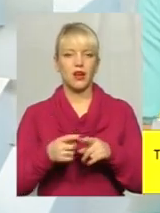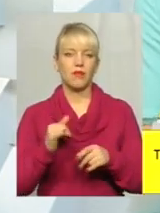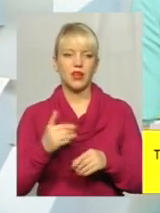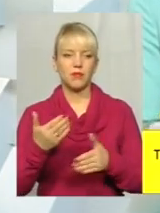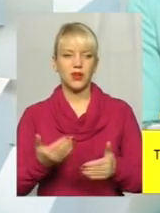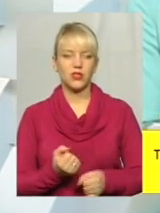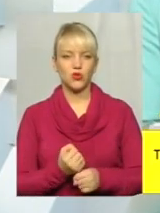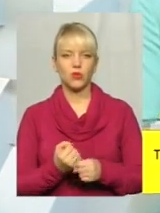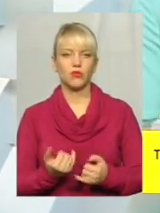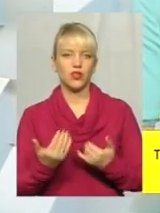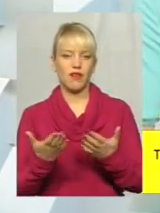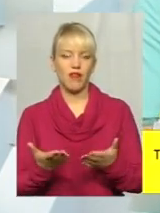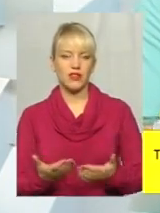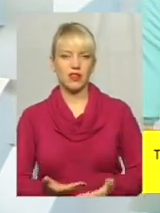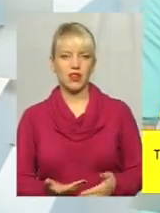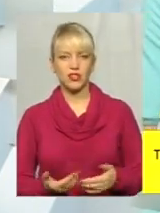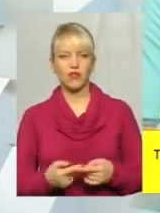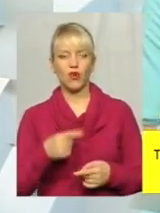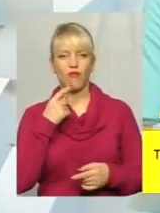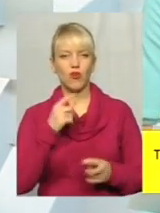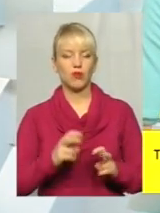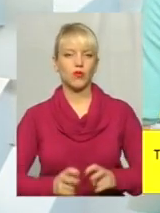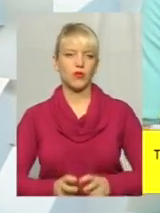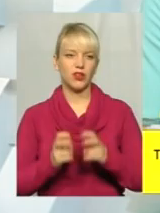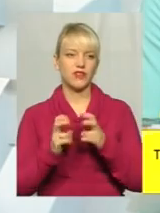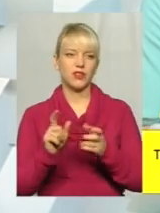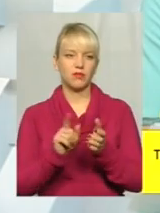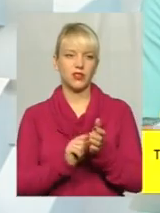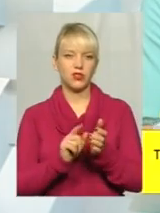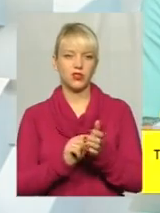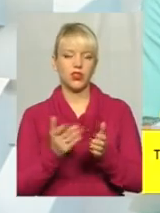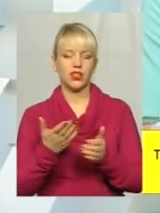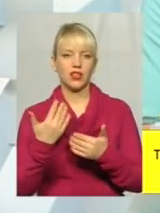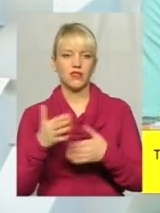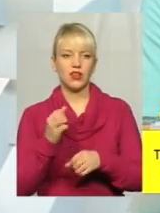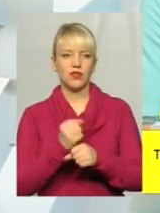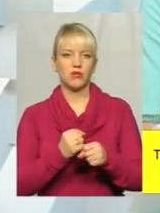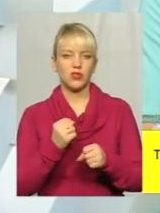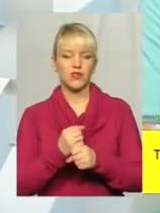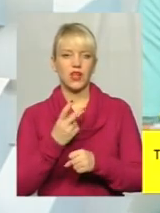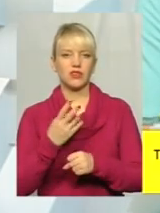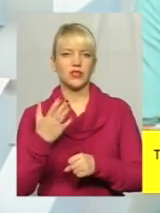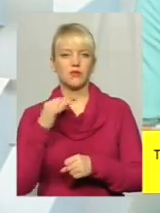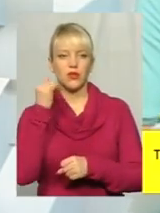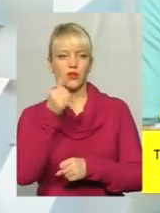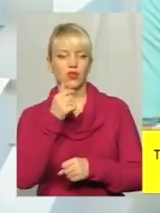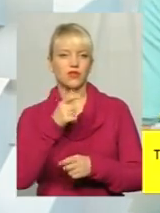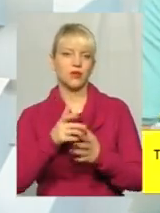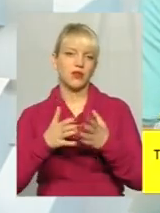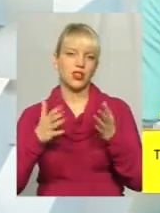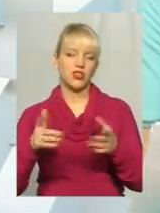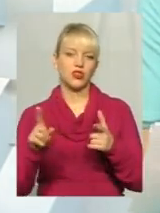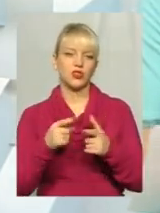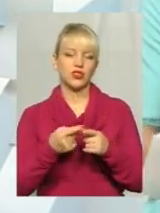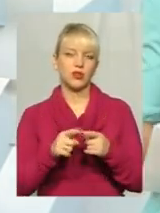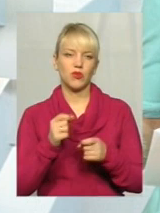про ліфти пенсіонери, про ті ліфти, які вже відпрацювали 25 років і більше, що з ними робити, зупинити чи